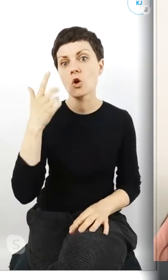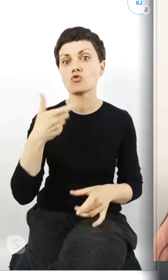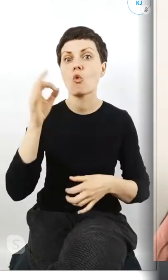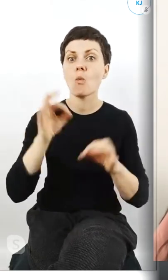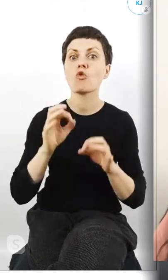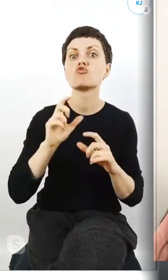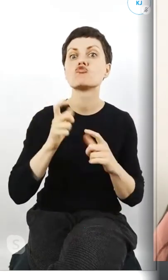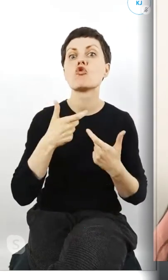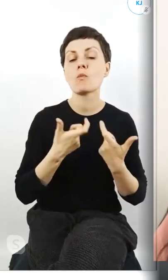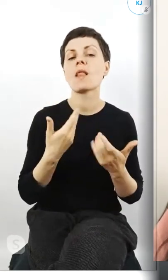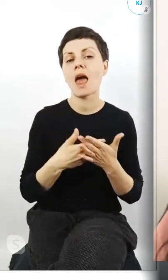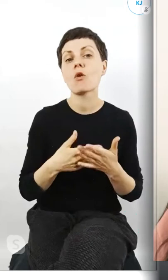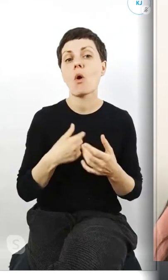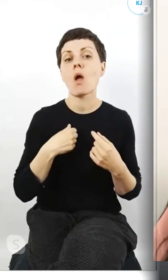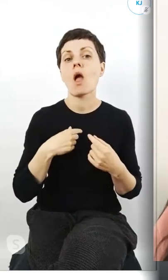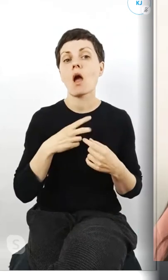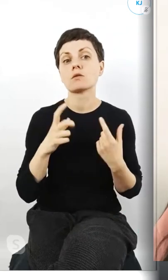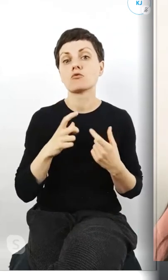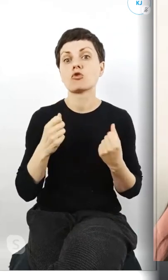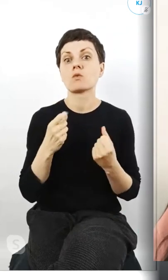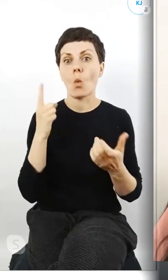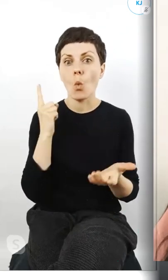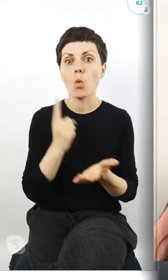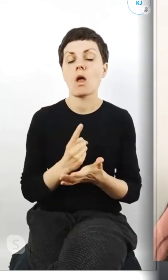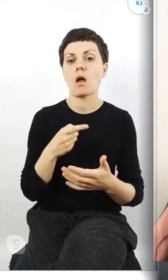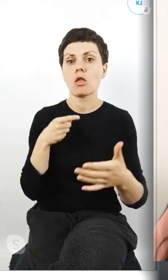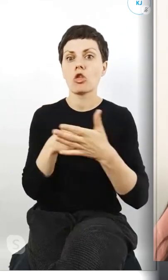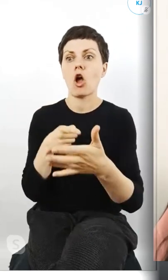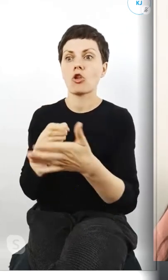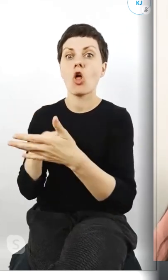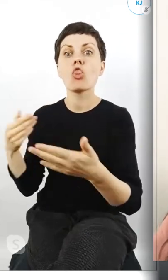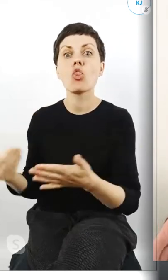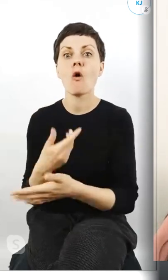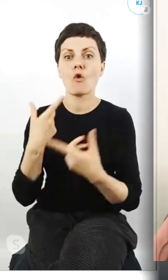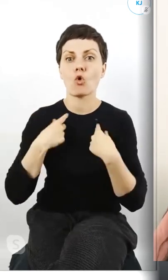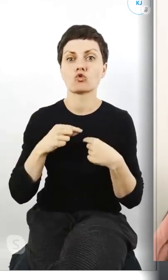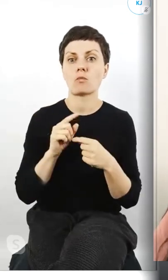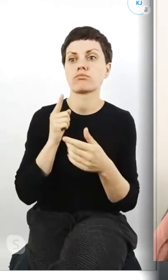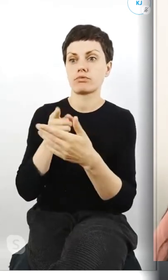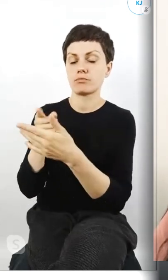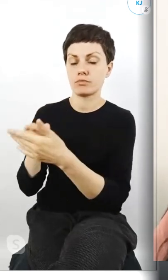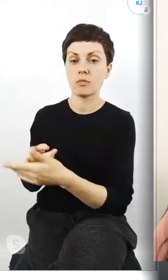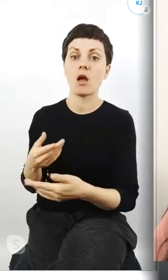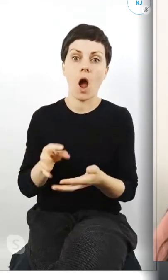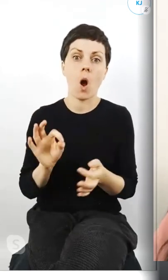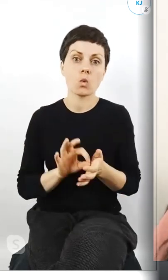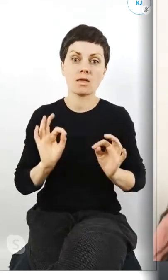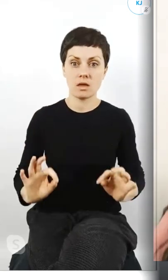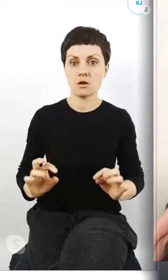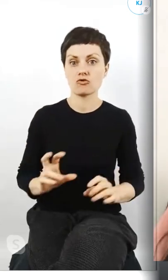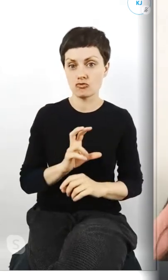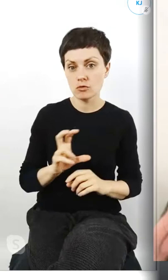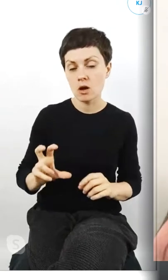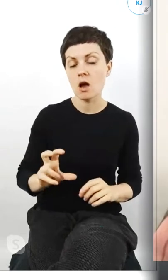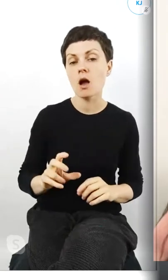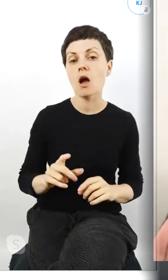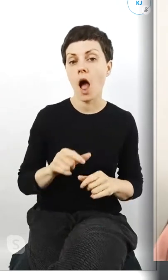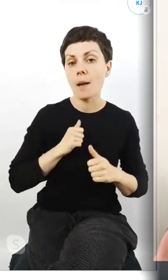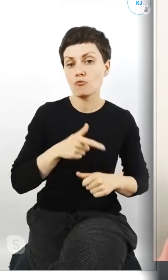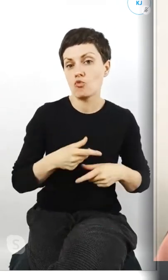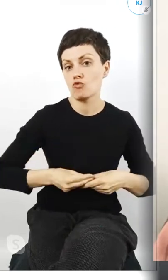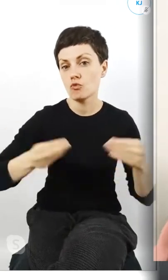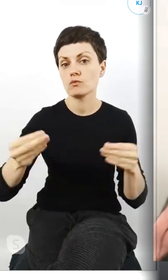więc ciągle moim zdaniem docieramy do nowych osób i no i teraz jest właśnie taki czas na to, żeby to rozwijać